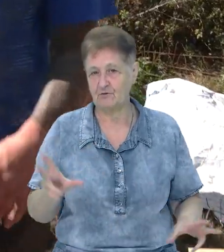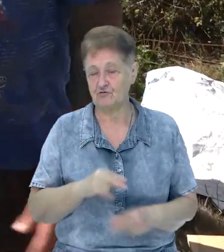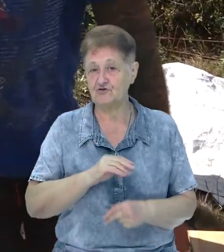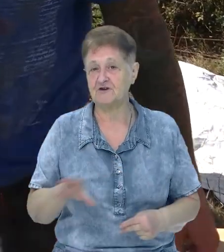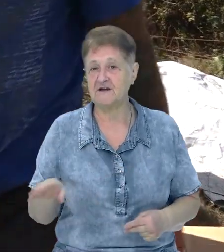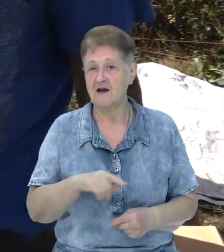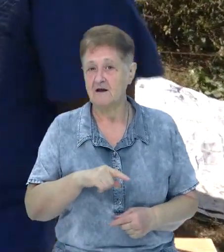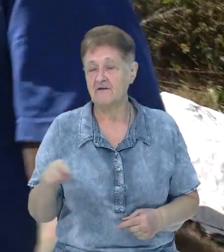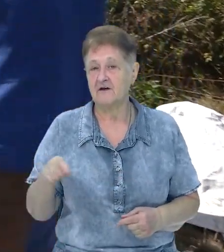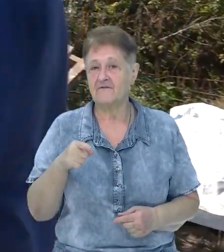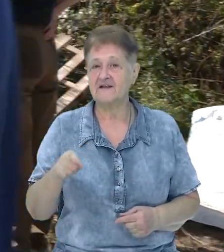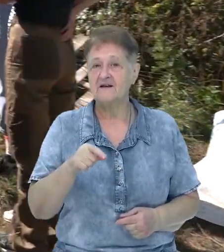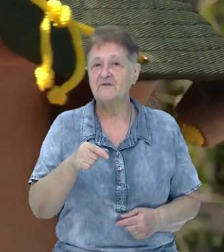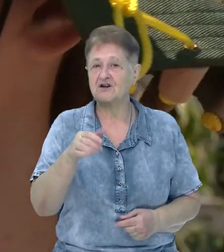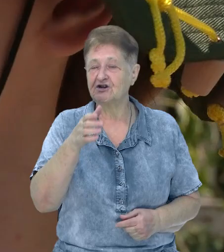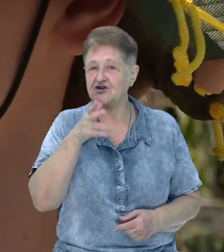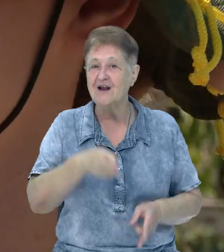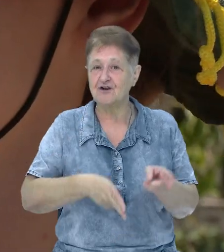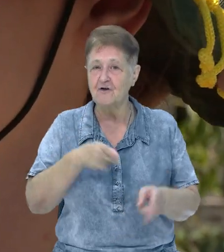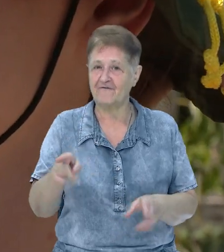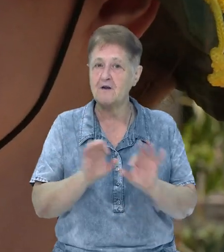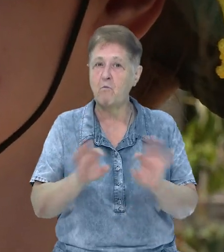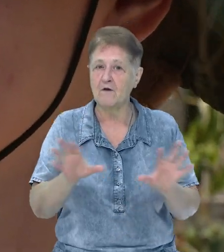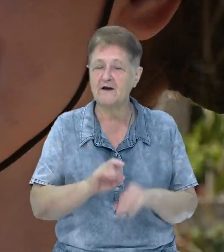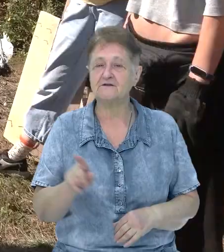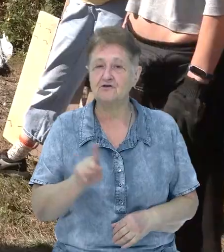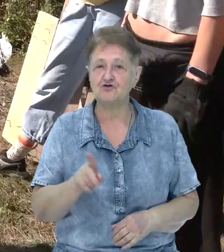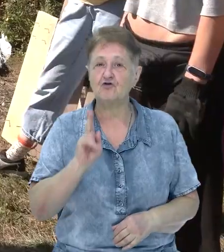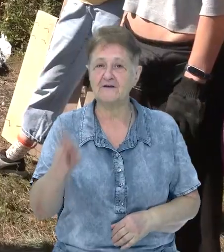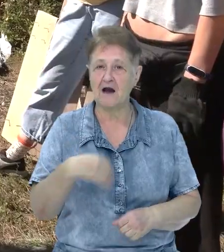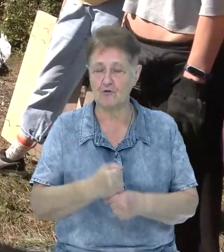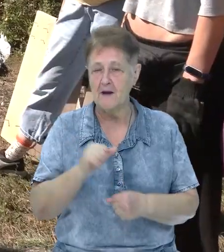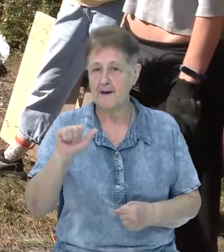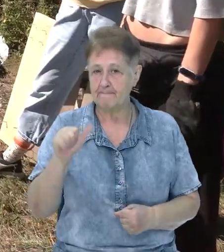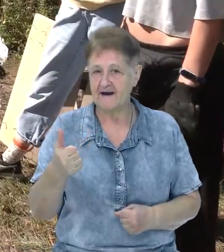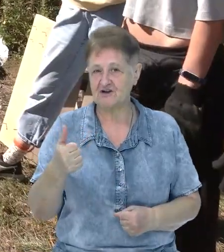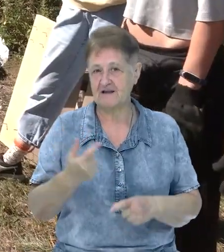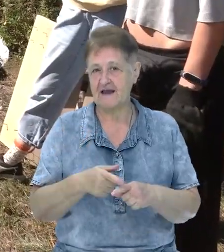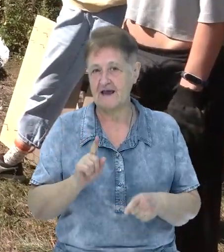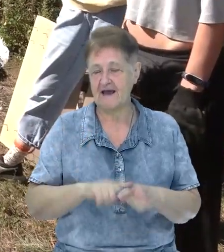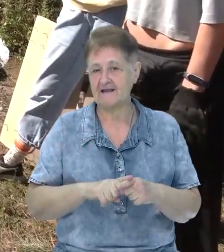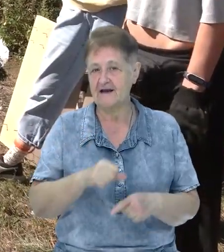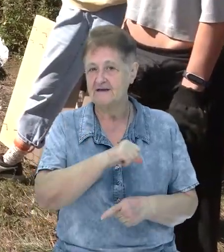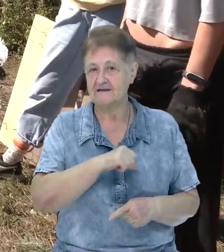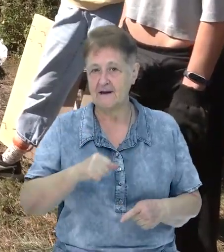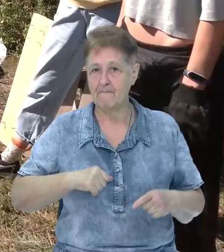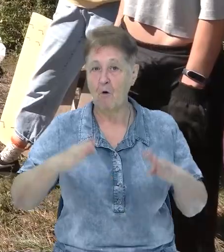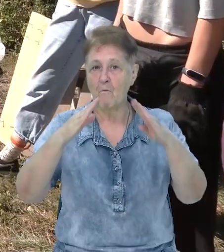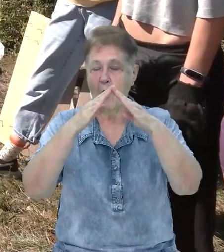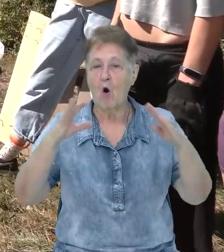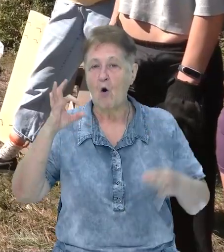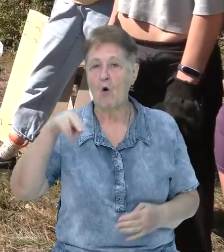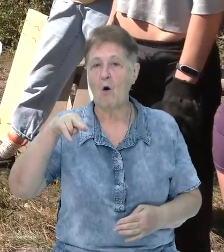процесом Ігор Задорожний. Він пояснює дівчатам, як і що робити. Перший етап – це монтування самої опалубки на кришу.